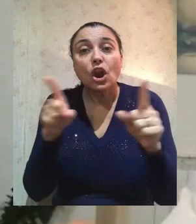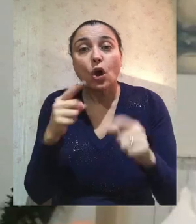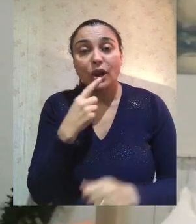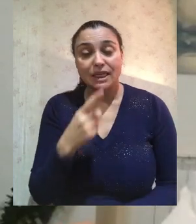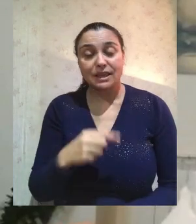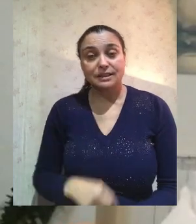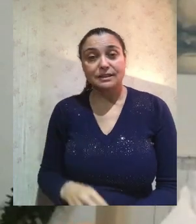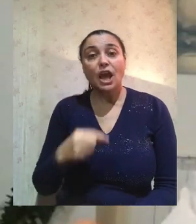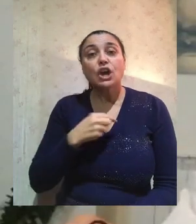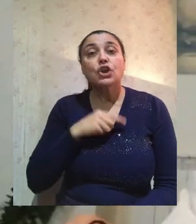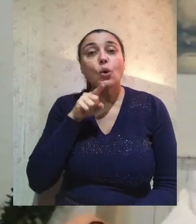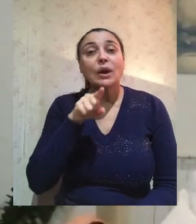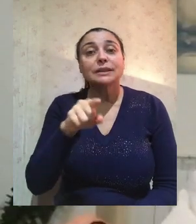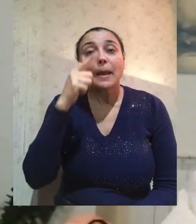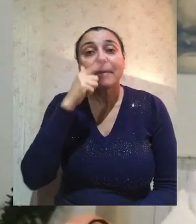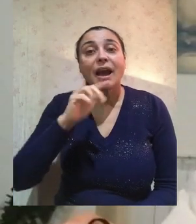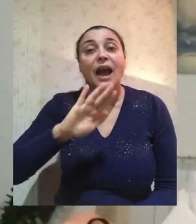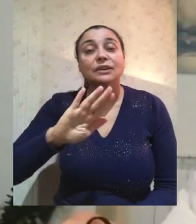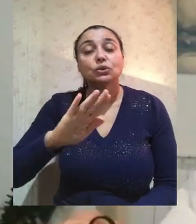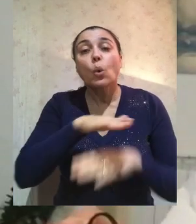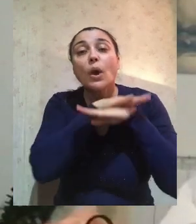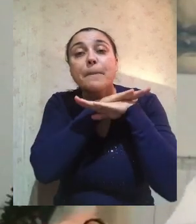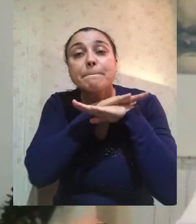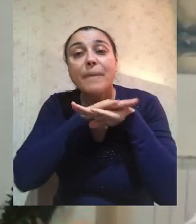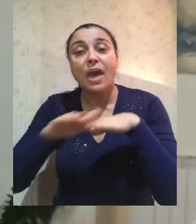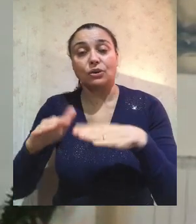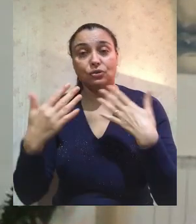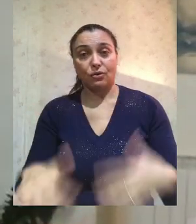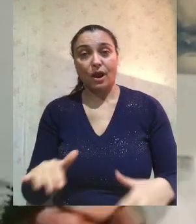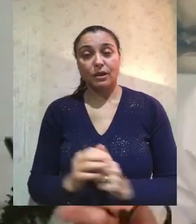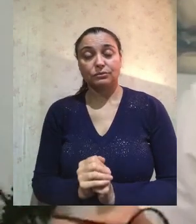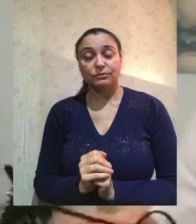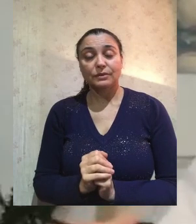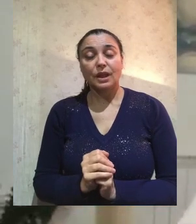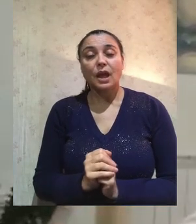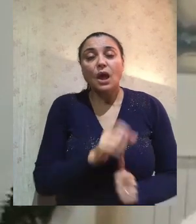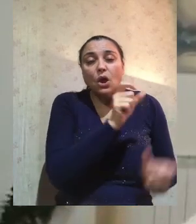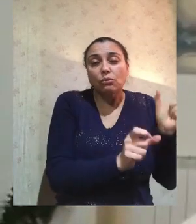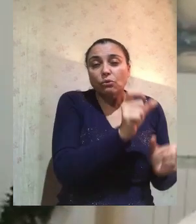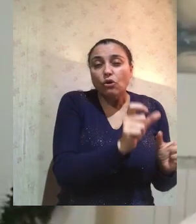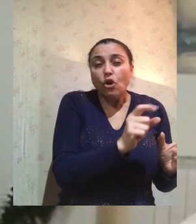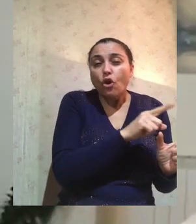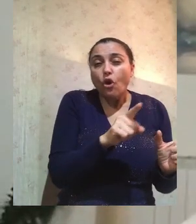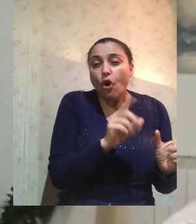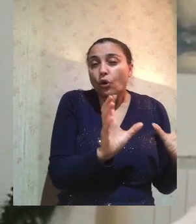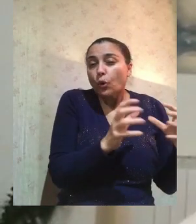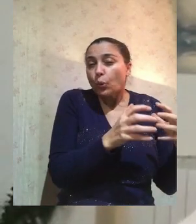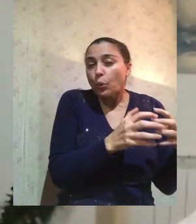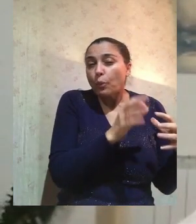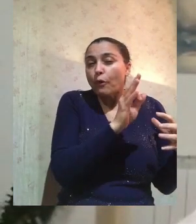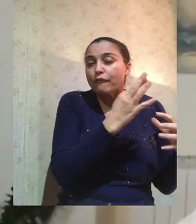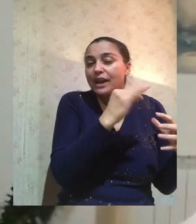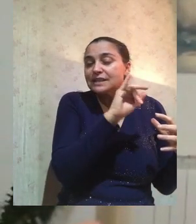perdonati. Allora gli iscrivi e i farisei cominciarono a ragionare, dicendo, chi è costui che bestemmia? Chi può